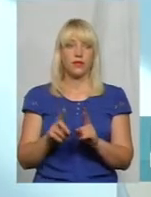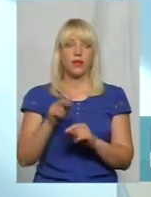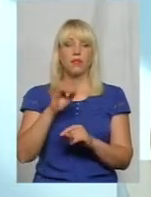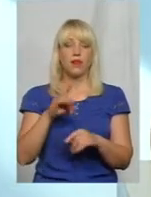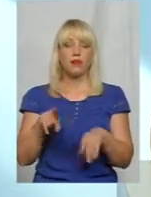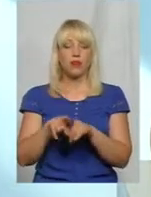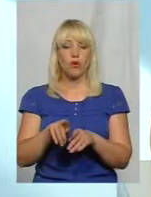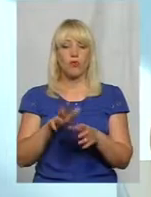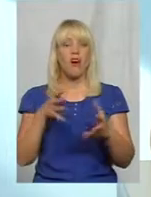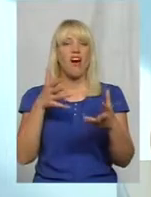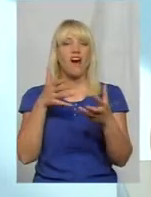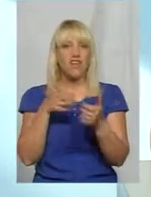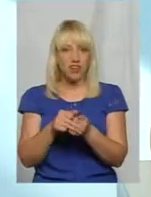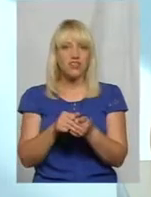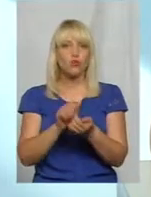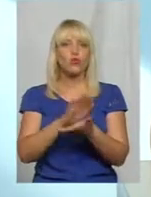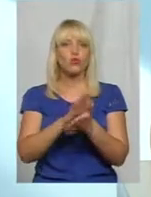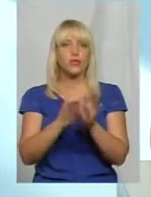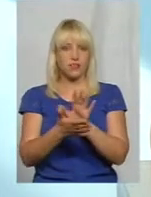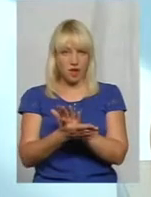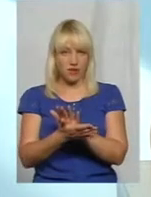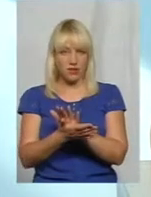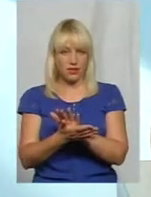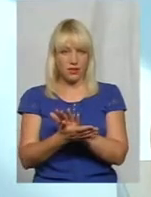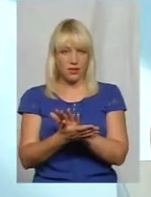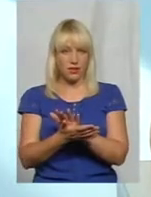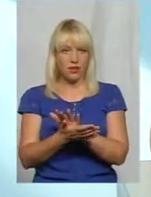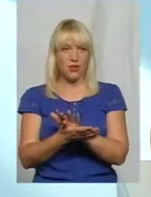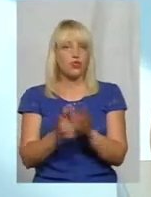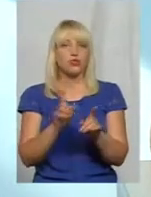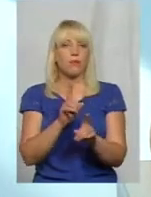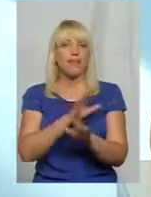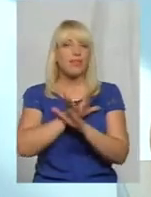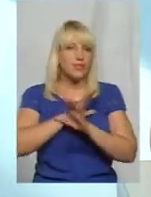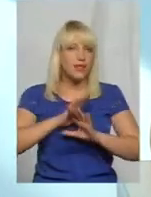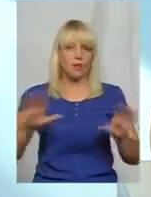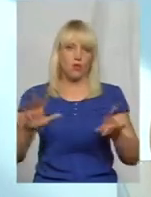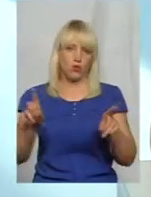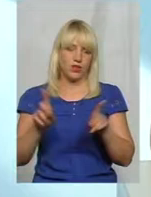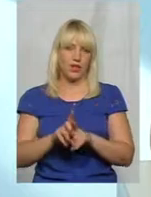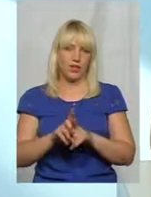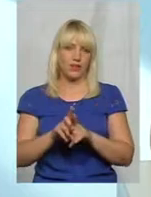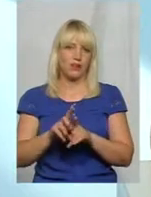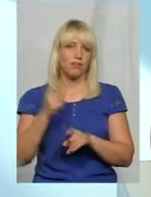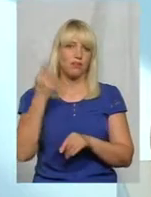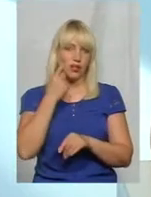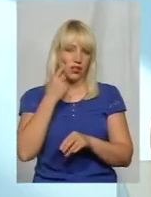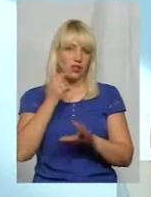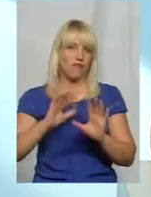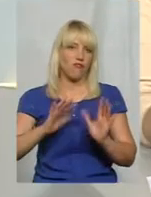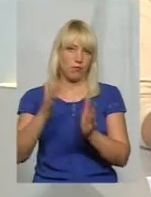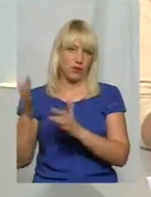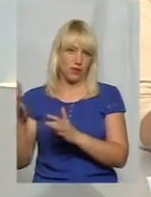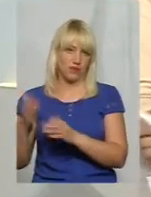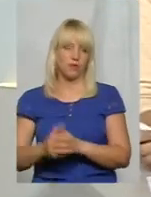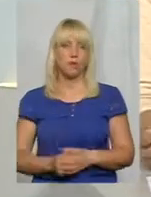аварійному стані, щоб не було навіть цих якихось випадків, які дотрагувалися.